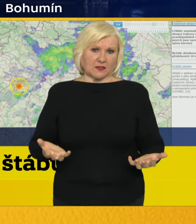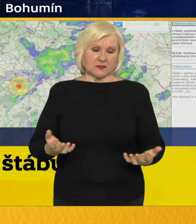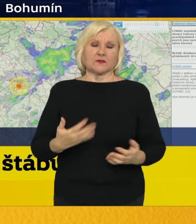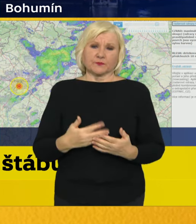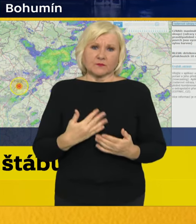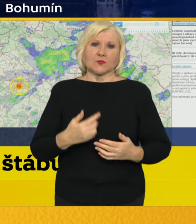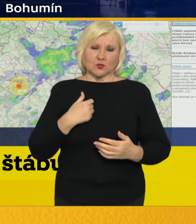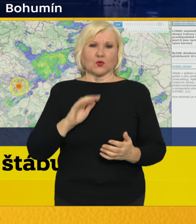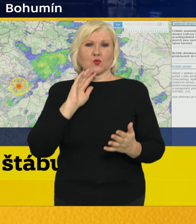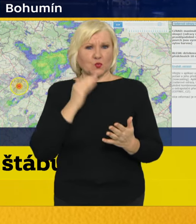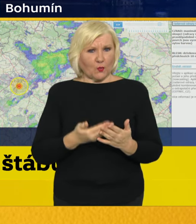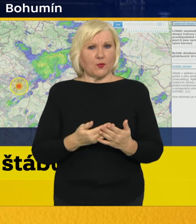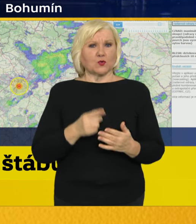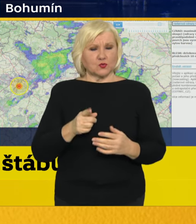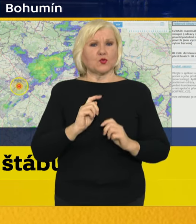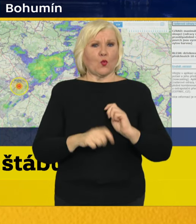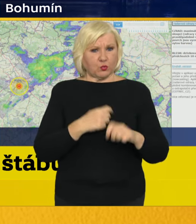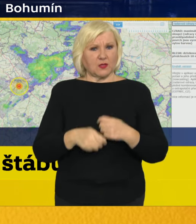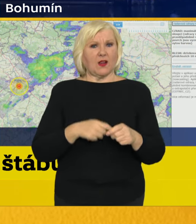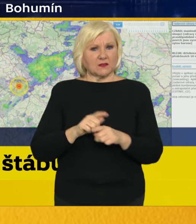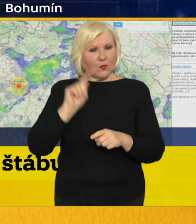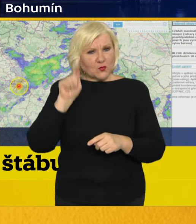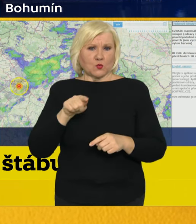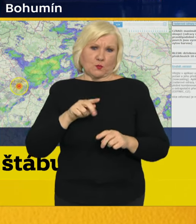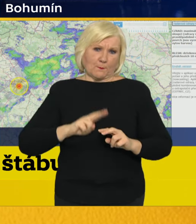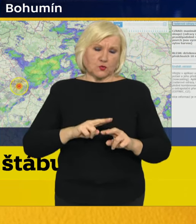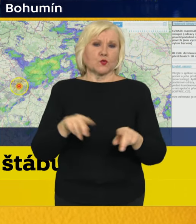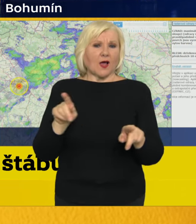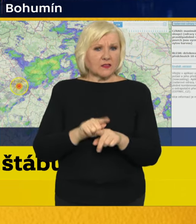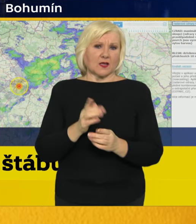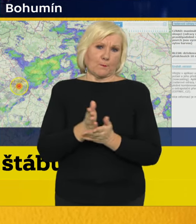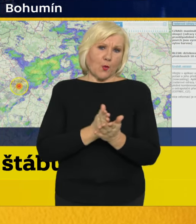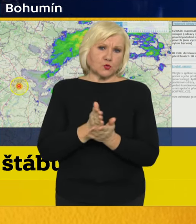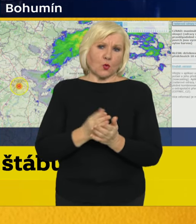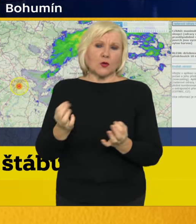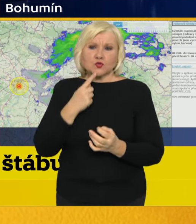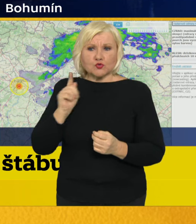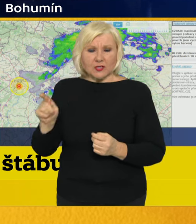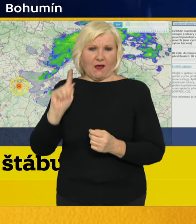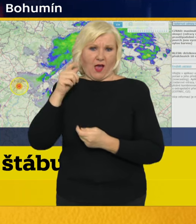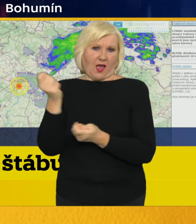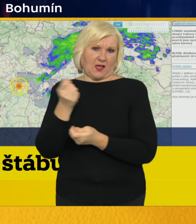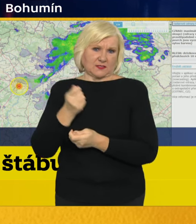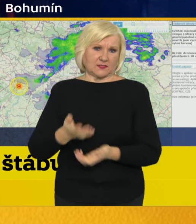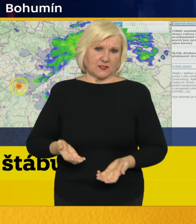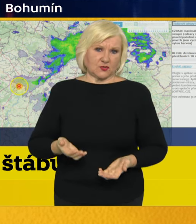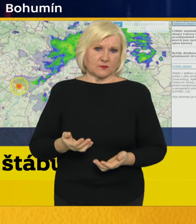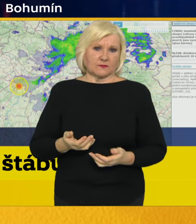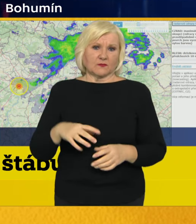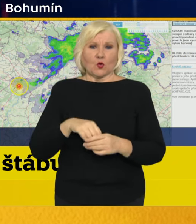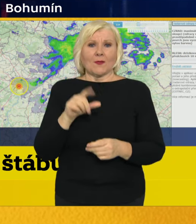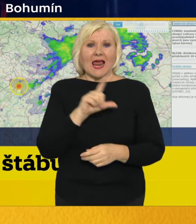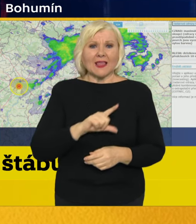doporučoval, abychom takto postupovali a dbali doporučení hasičského záchranného zboru, ať už se to týká Litovle